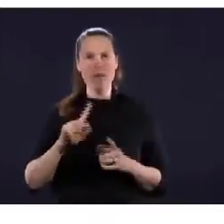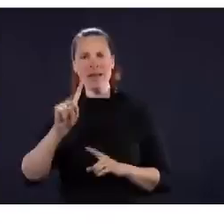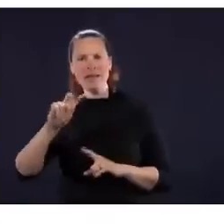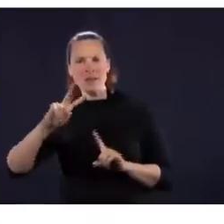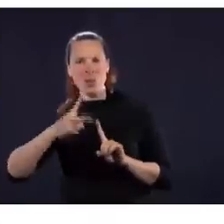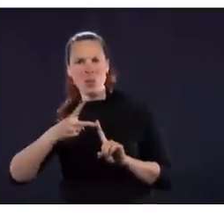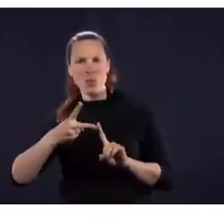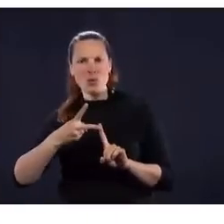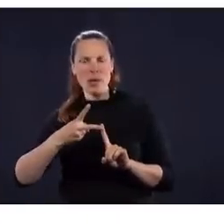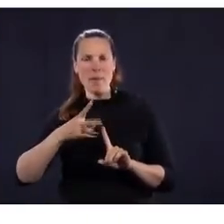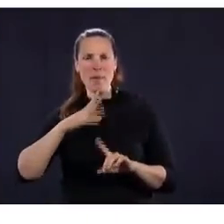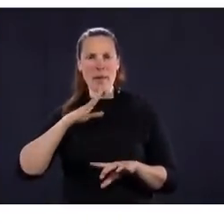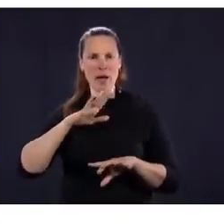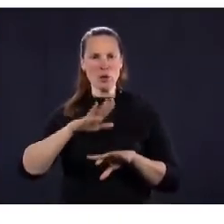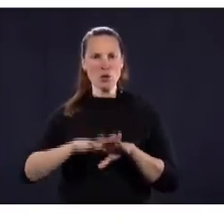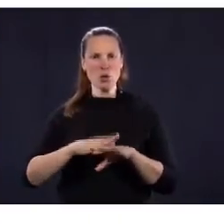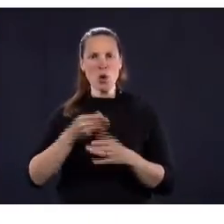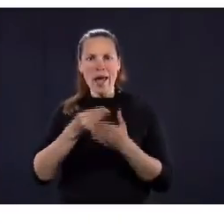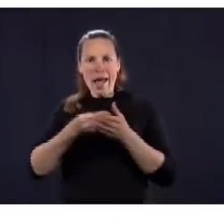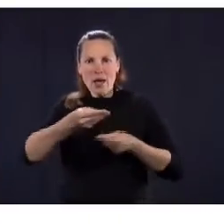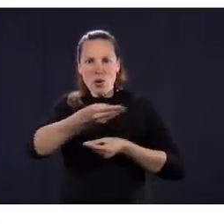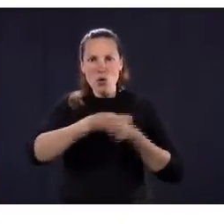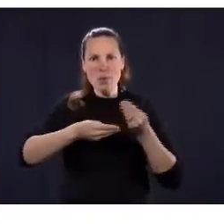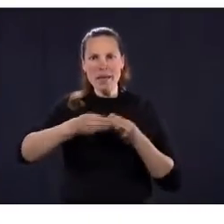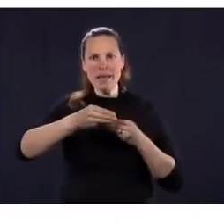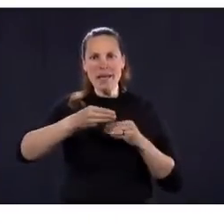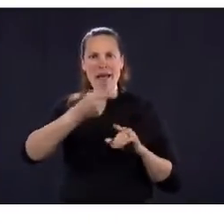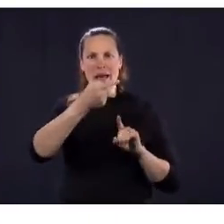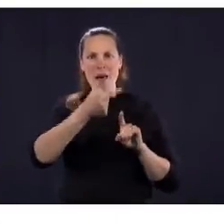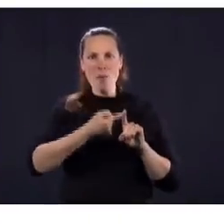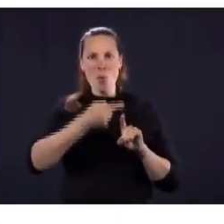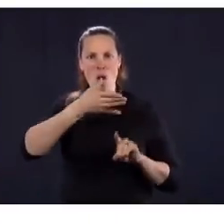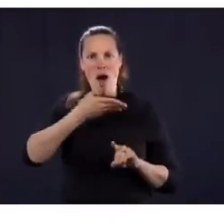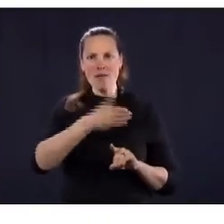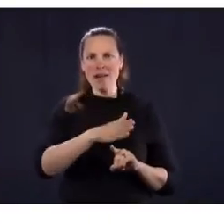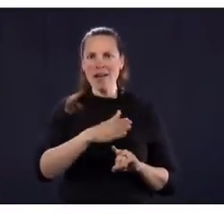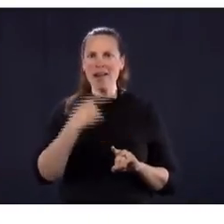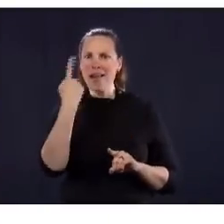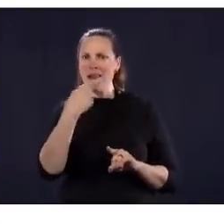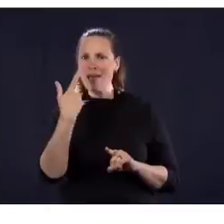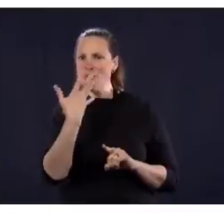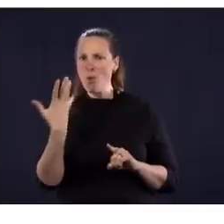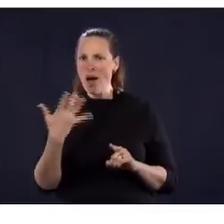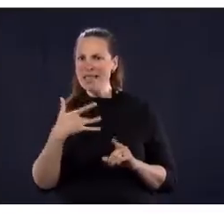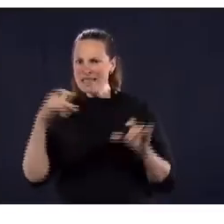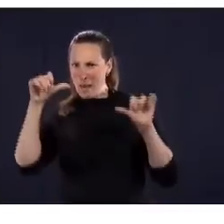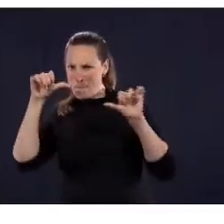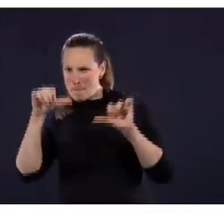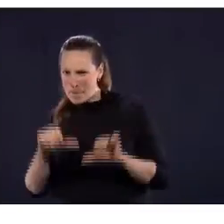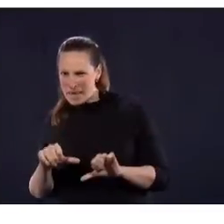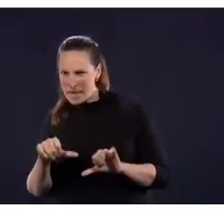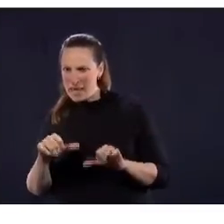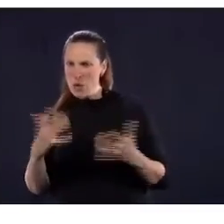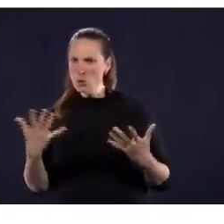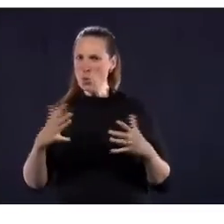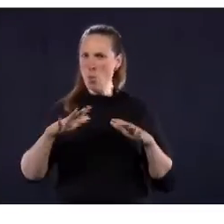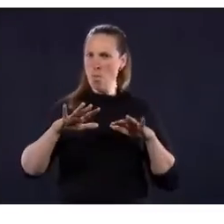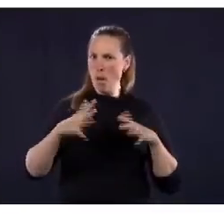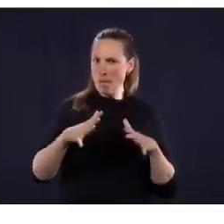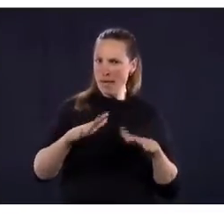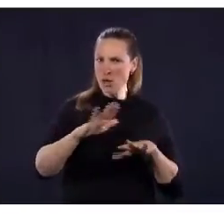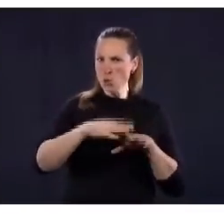avec Pierre Fitzgibbon, Éric Girard. On va avoir l'occasion de les déposer en temps et lieu, là, mais